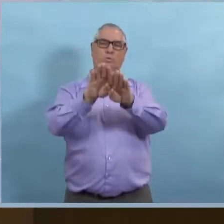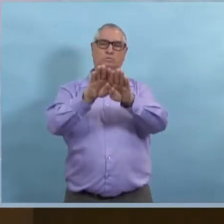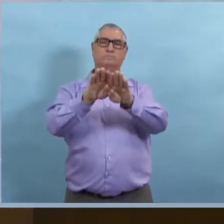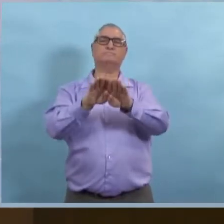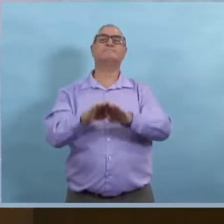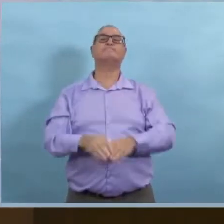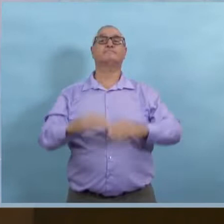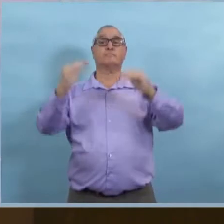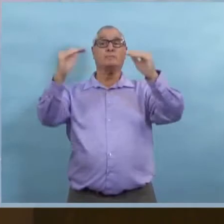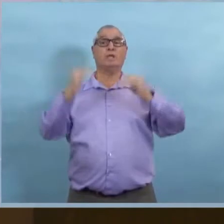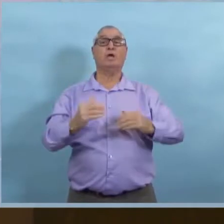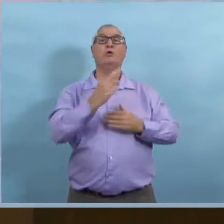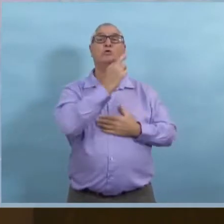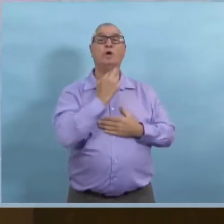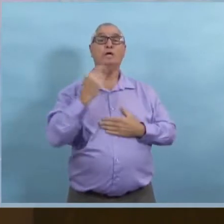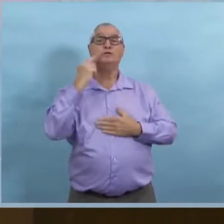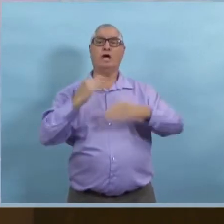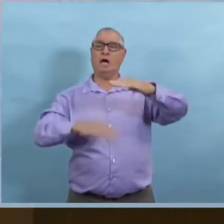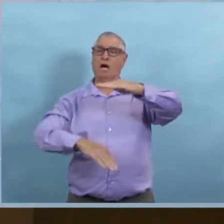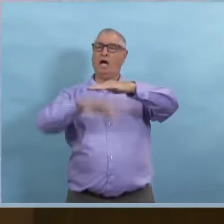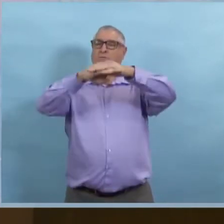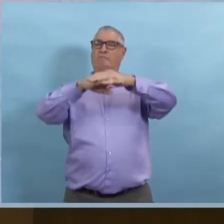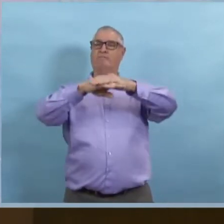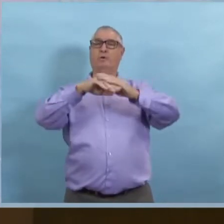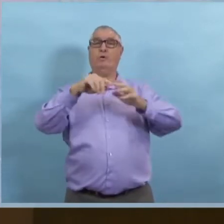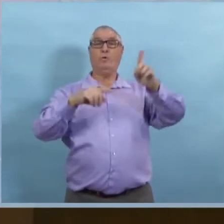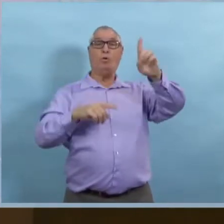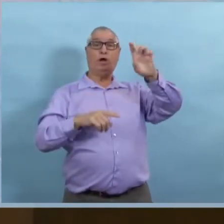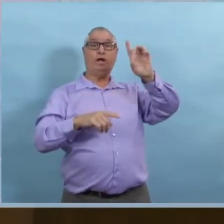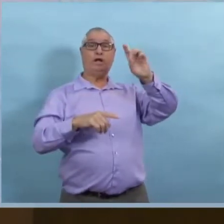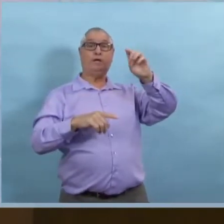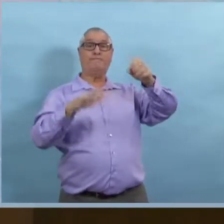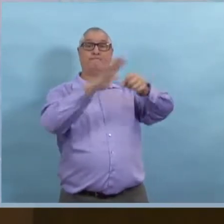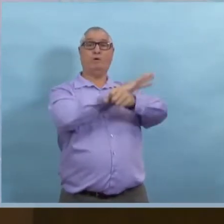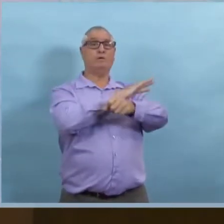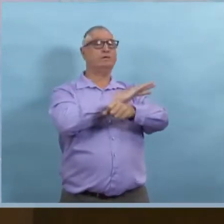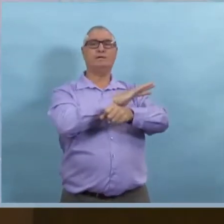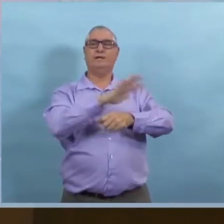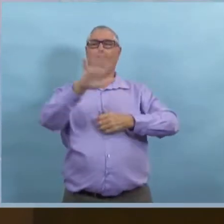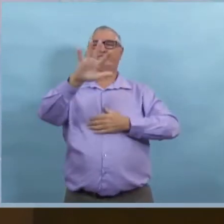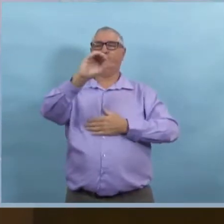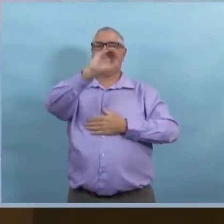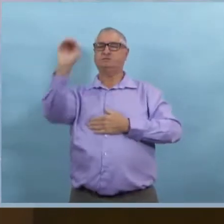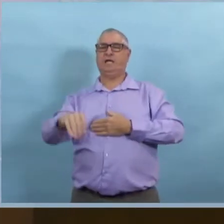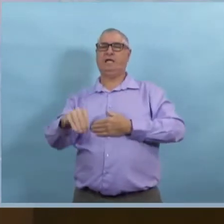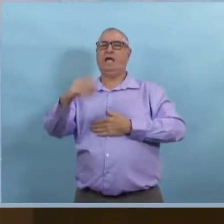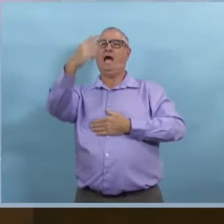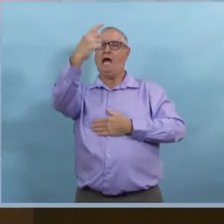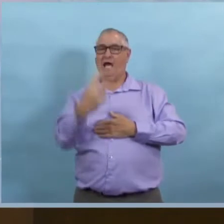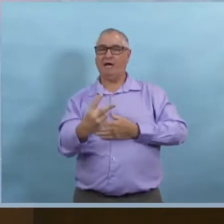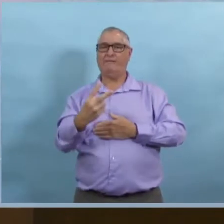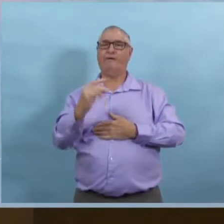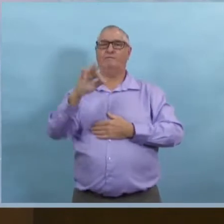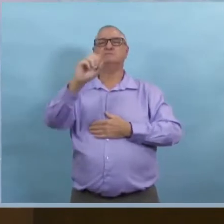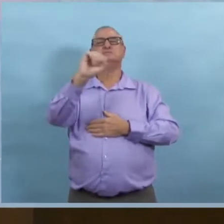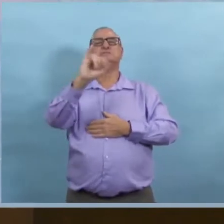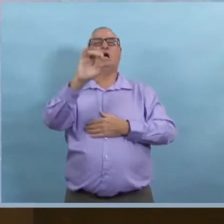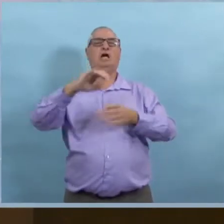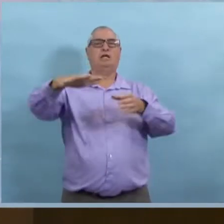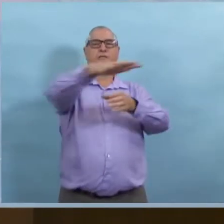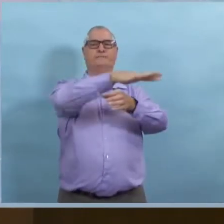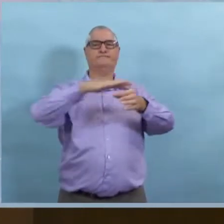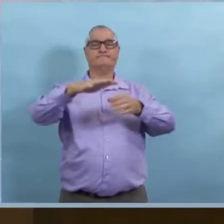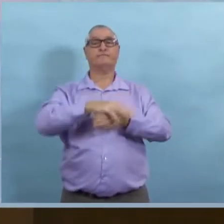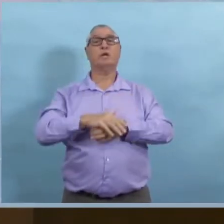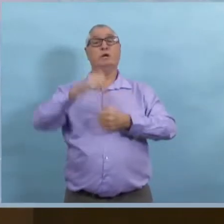Les restaurants et les bars vont pouvoir fonctionner à une capacité de 50% tant qu'ils peuvent respecter 2 mètres de distance avec